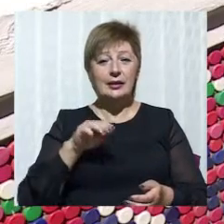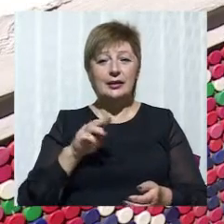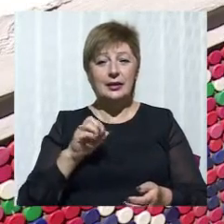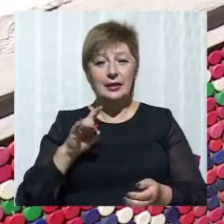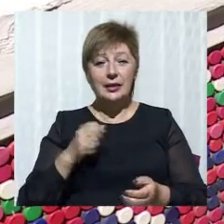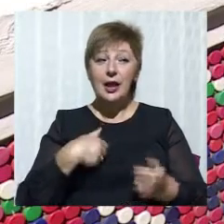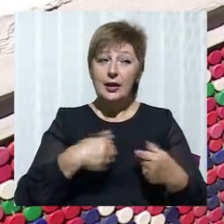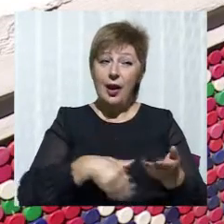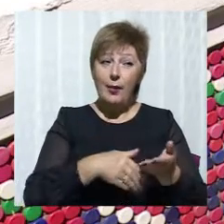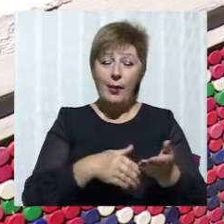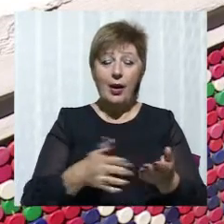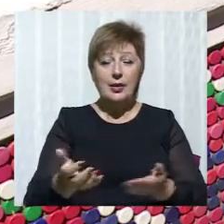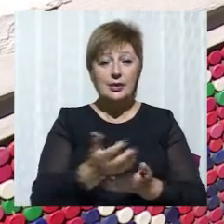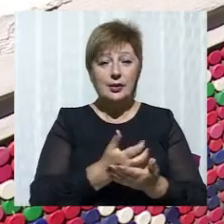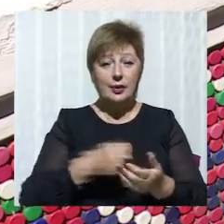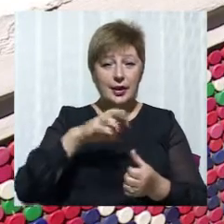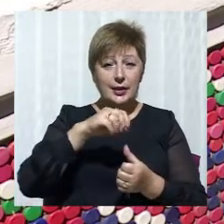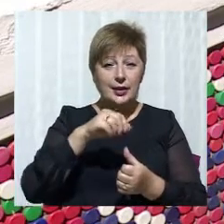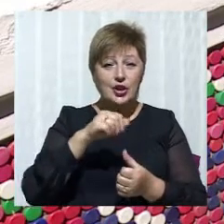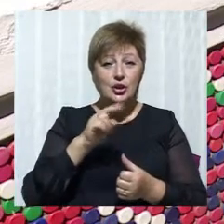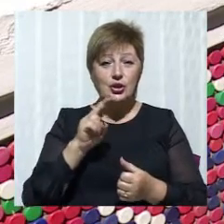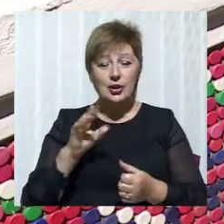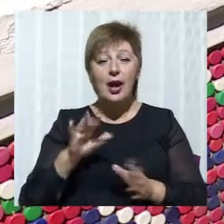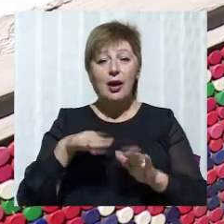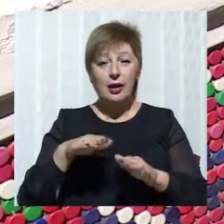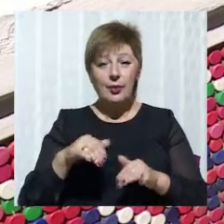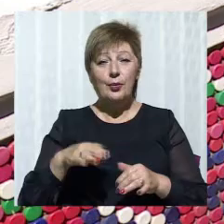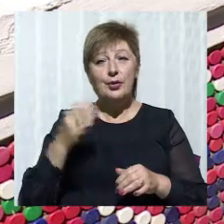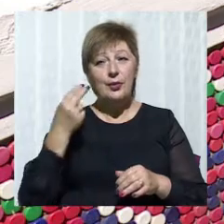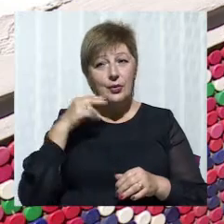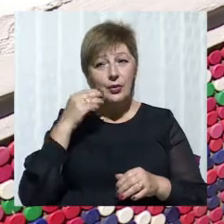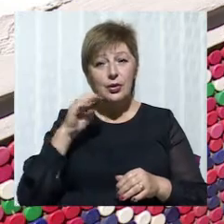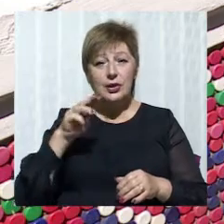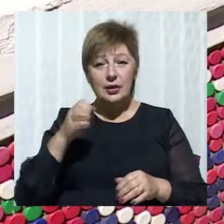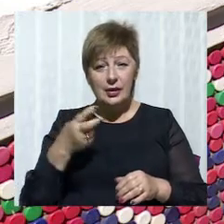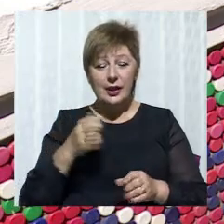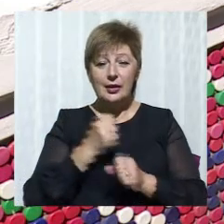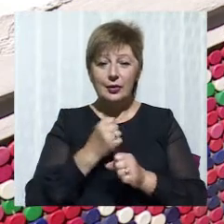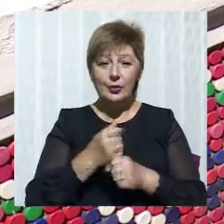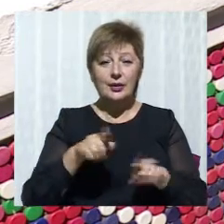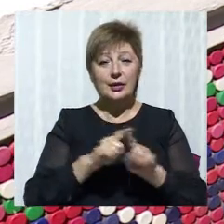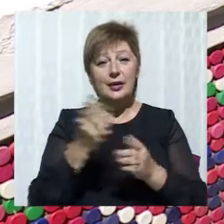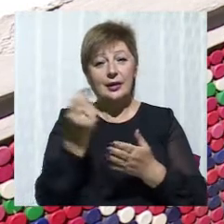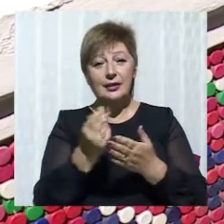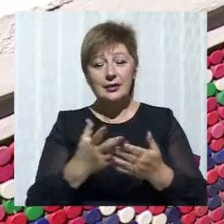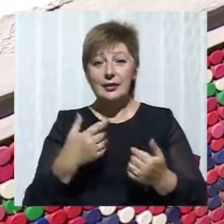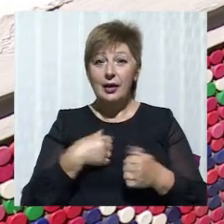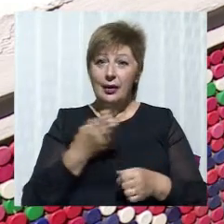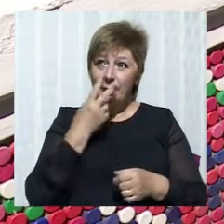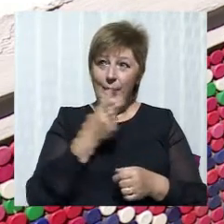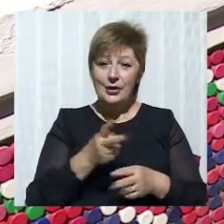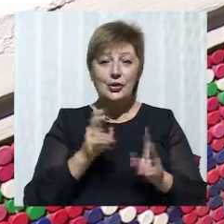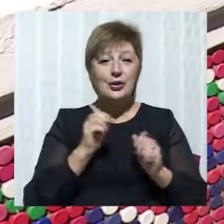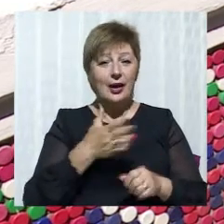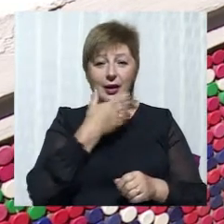збирати кришечки. Я допомагаю збирати кришечки і потім тітка Тетяна робить такі візерунки. Коли приходиш у цей двір, бачиш як гарно.